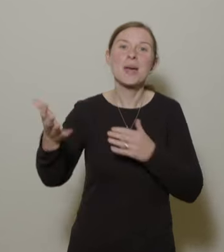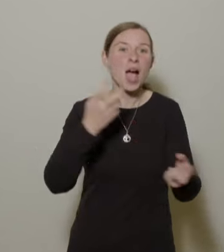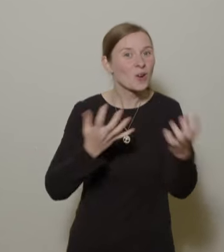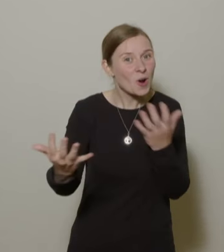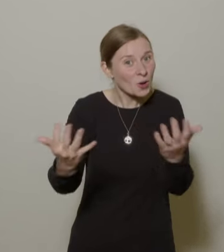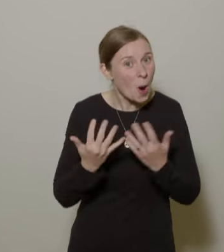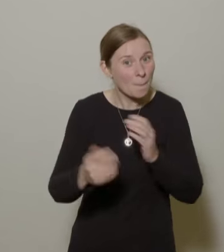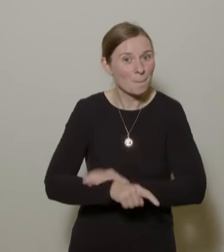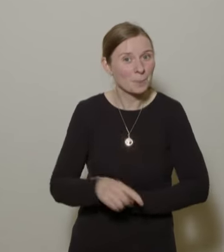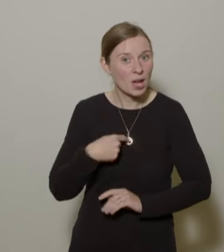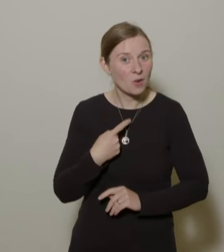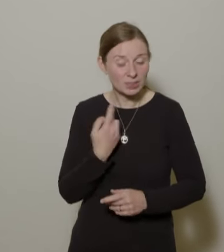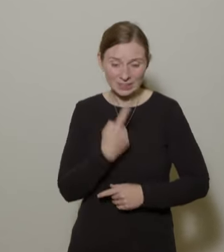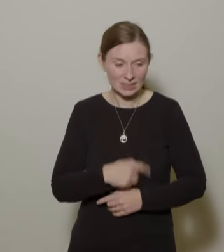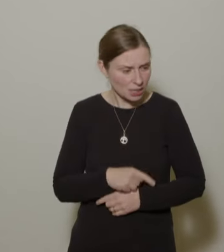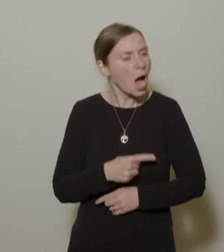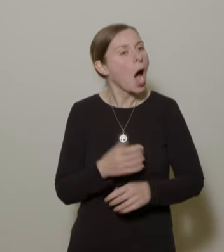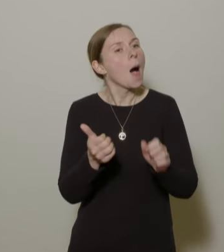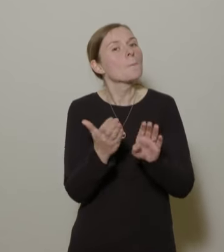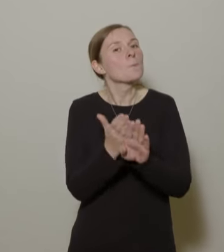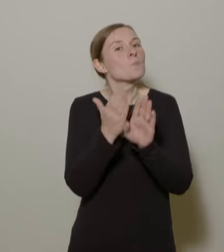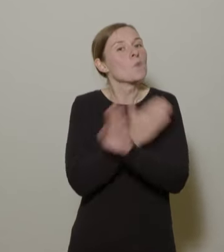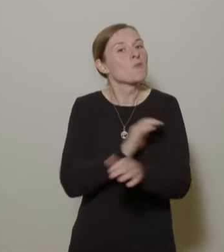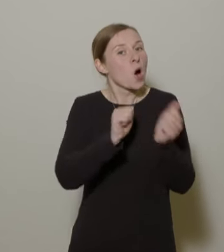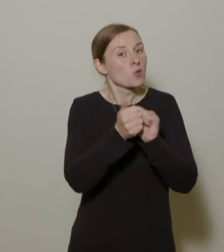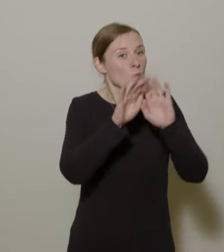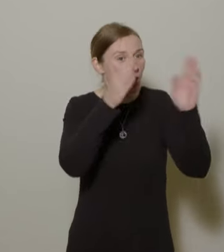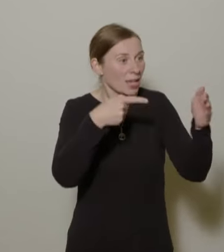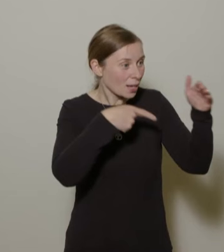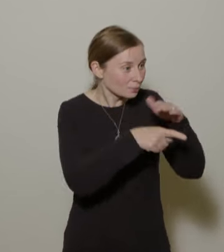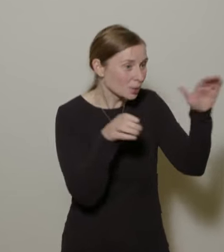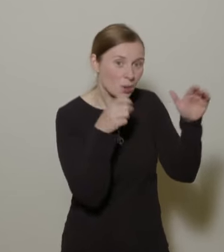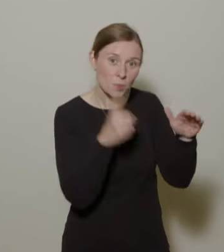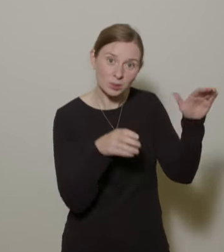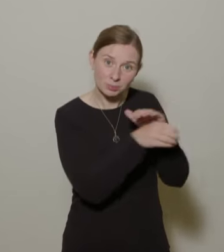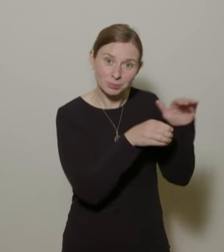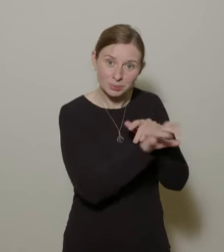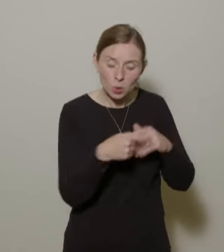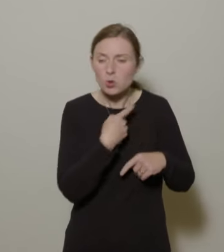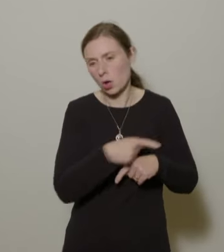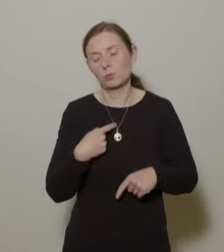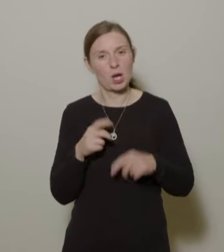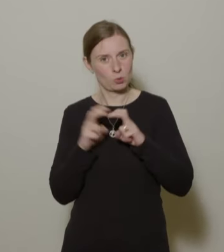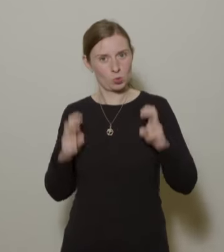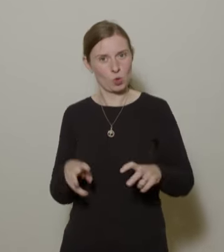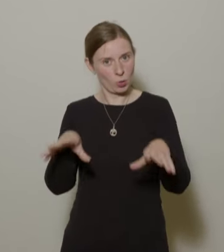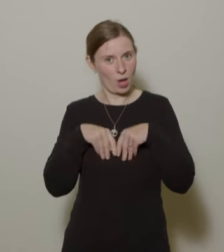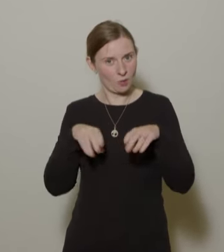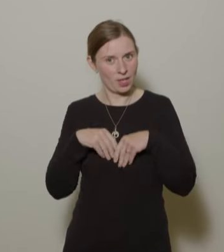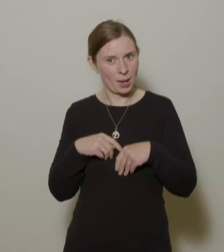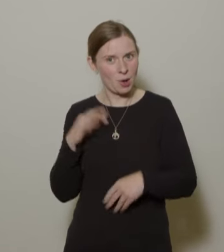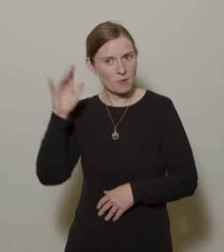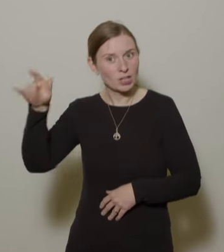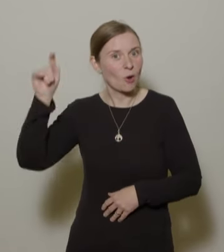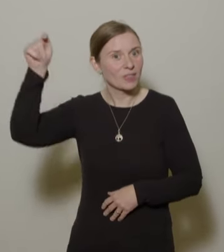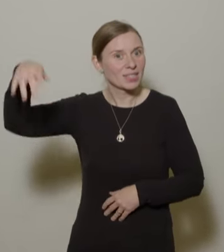unter Ihnen sagen würden, bevor die in die Turnhallen hier müssen, nehme ich die bei mir zu Hause auf und wenn die Nächsten kommen, nehmen sie die vielleicht auch auf. Vielleicht merken sie irgendwann, dass auch